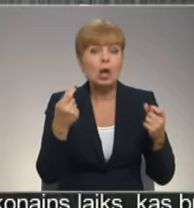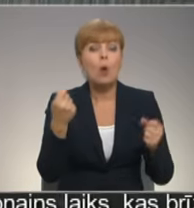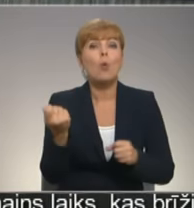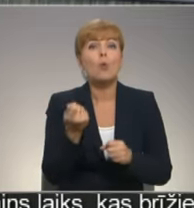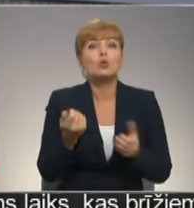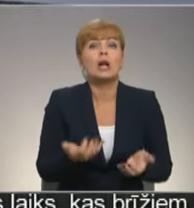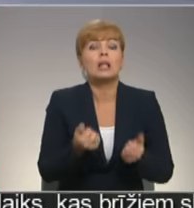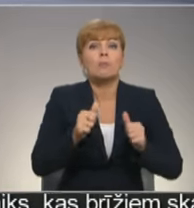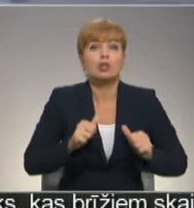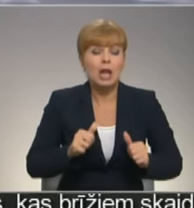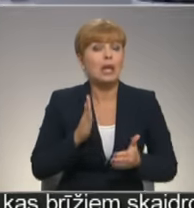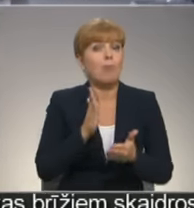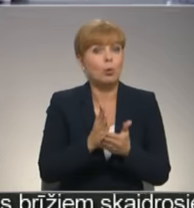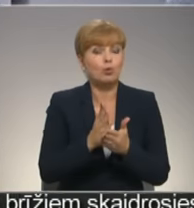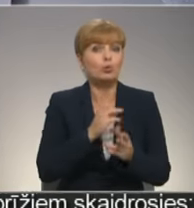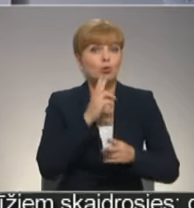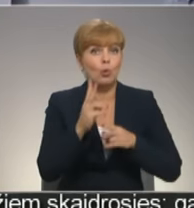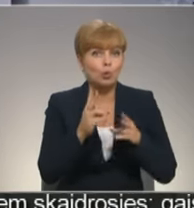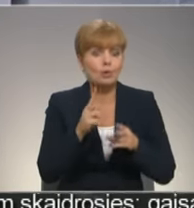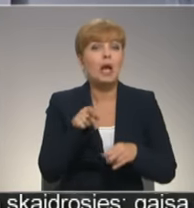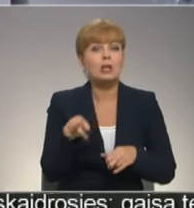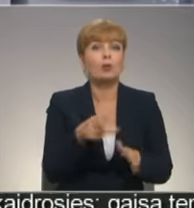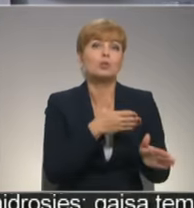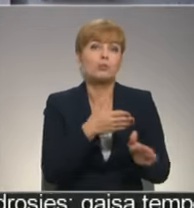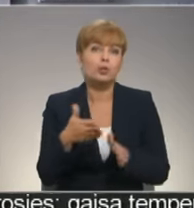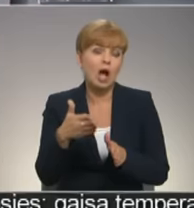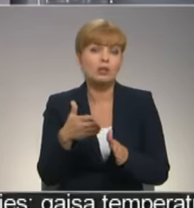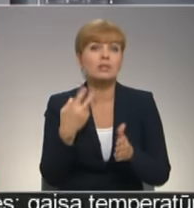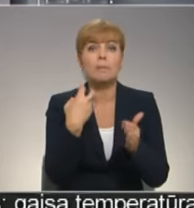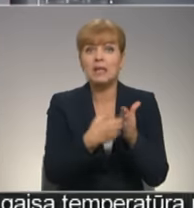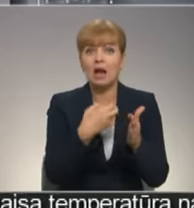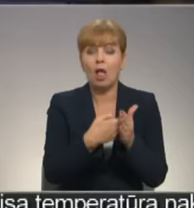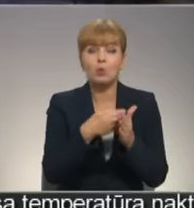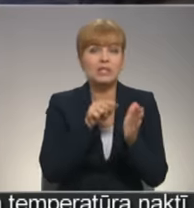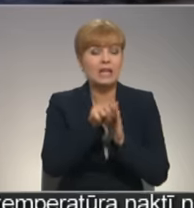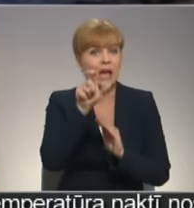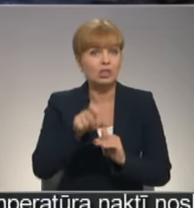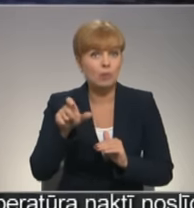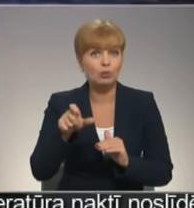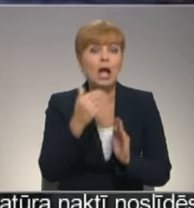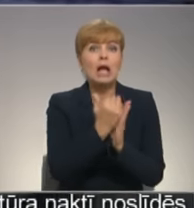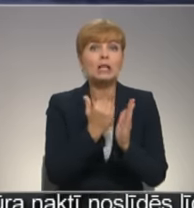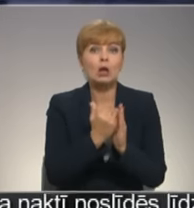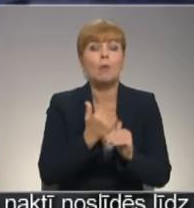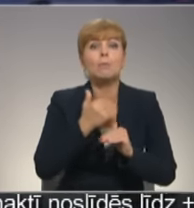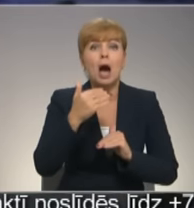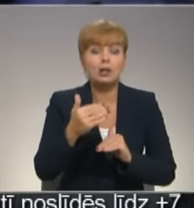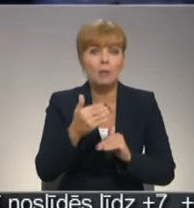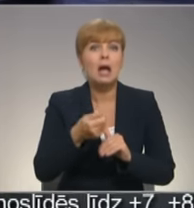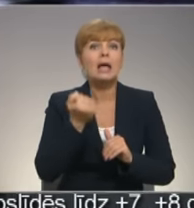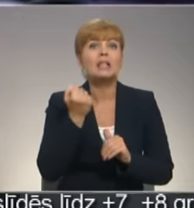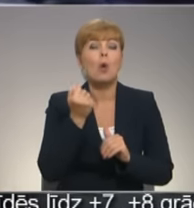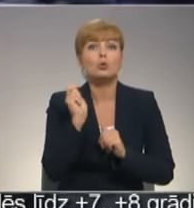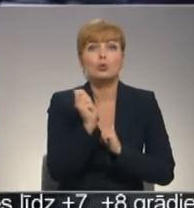bet, ja tiks saņemta sūdzība, esiet gatavi, pie durvim pieklauvēs inspektors. Līkumu pārkāpējiem draudz sots sākot no 30